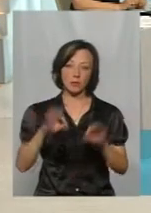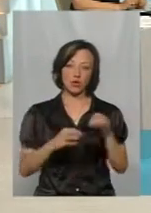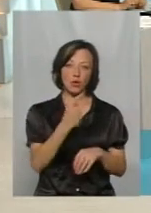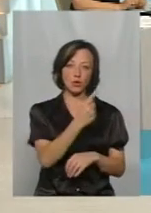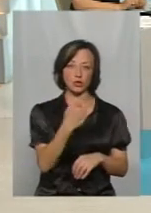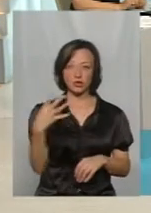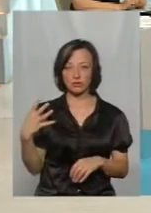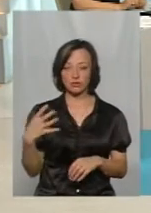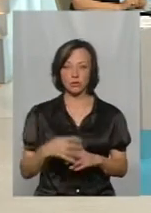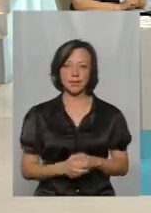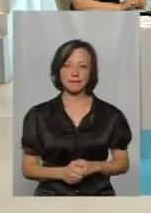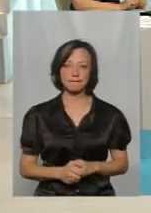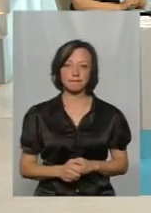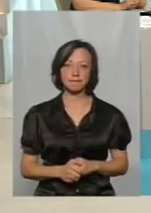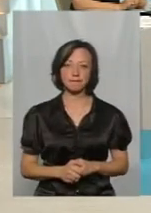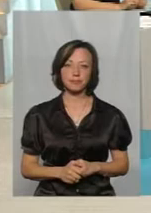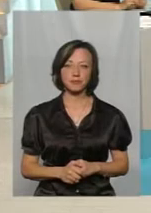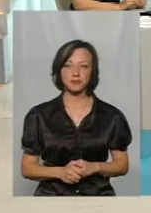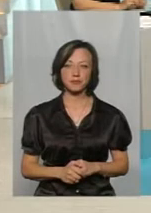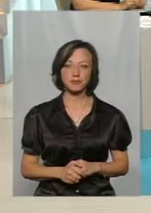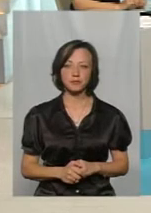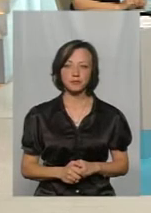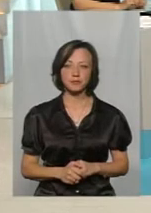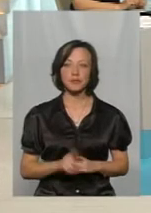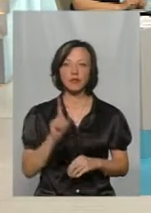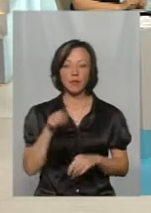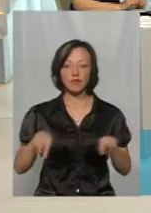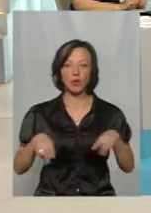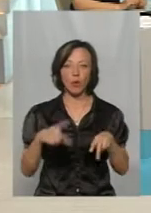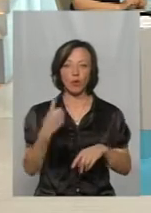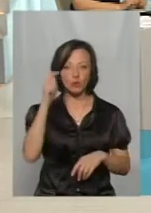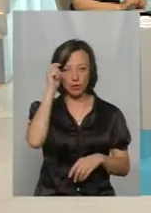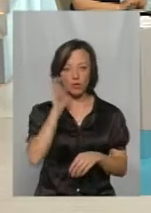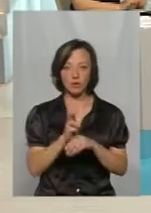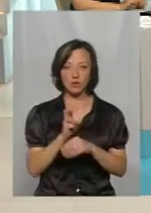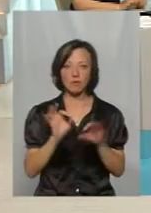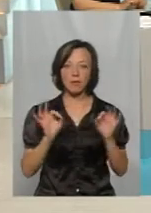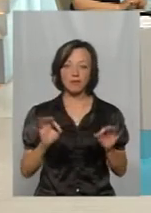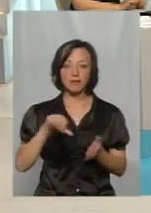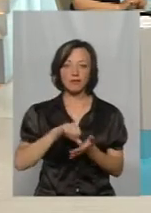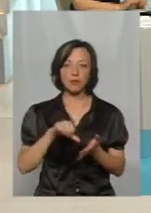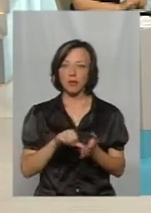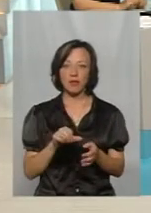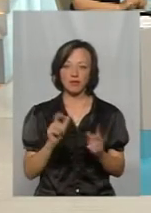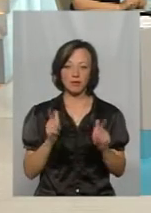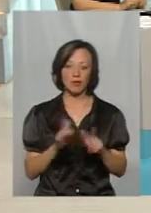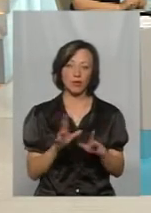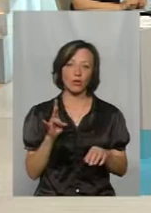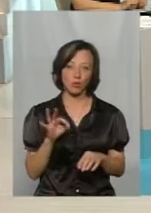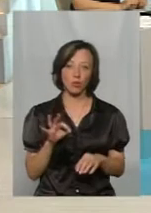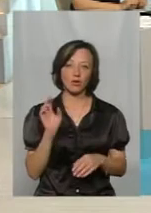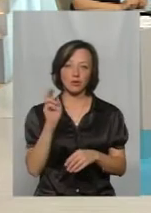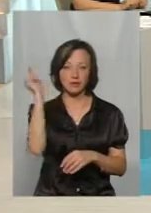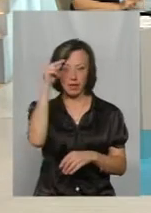один до чотирьох. Один до чотирьох? Так, так. Навіть на хореографію у нас один чоловік ходить. Правда, виступати він не пішов, але на